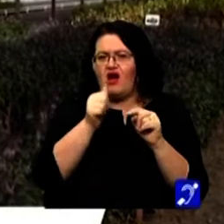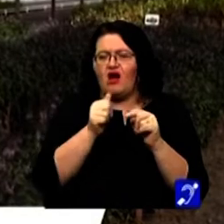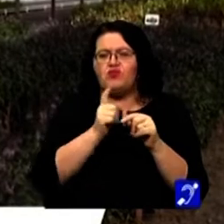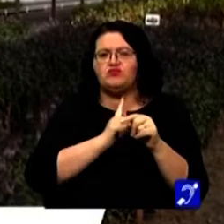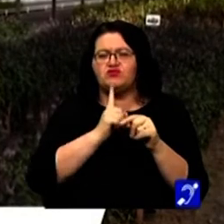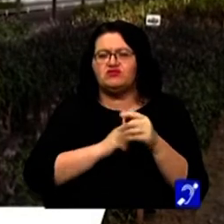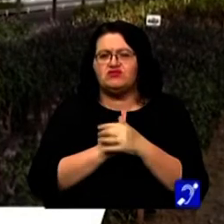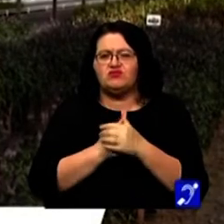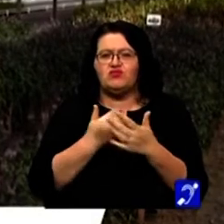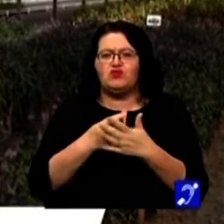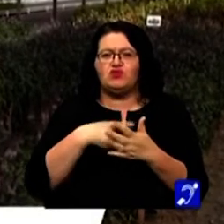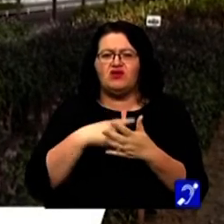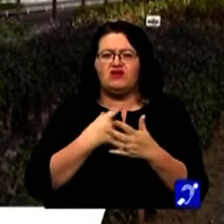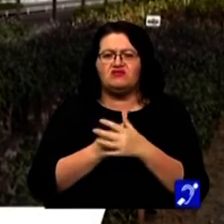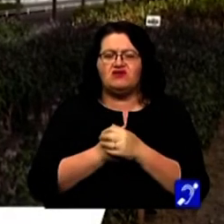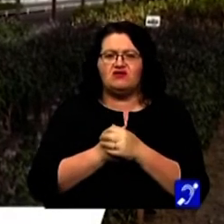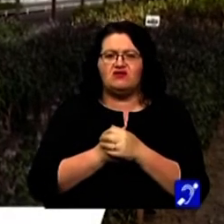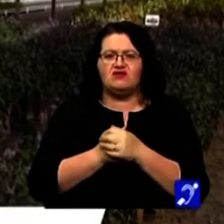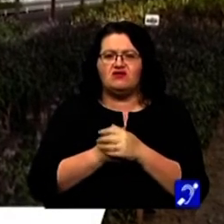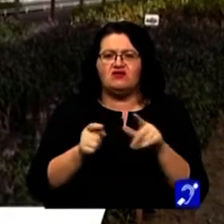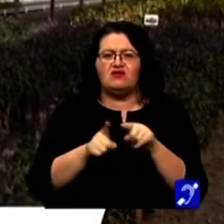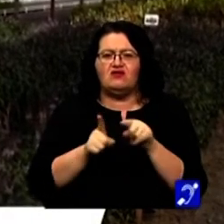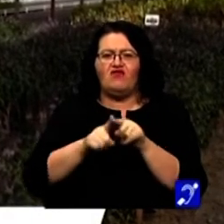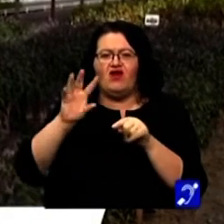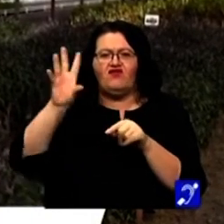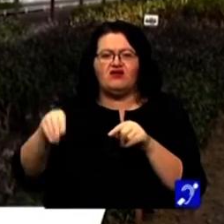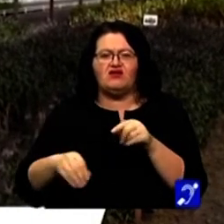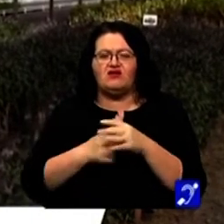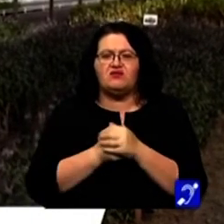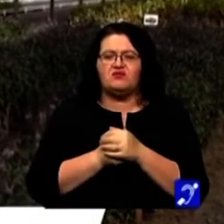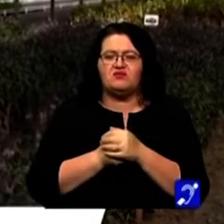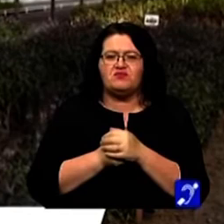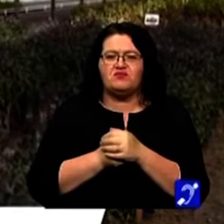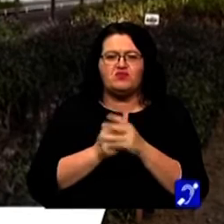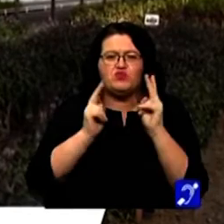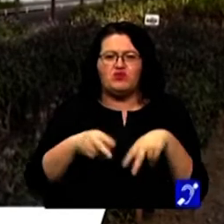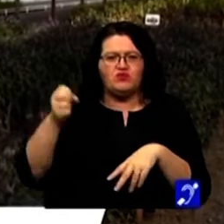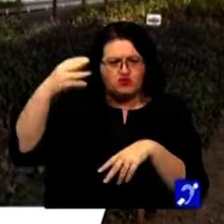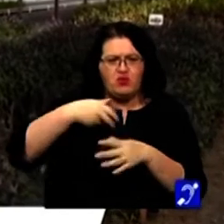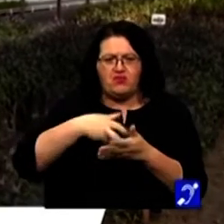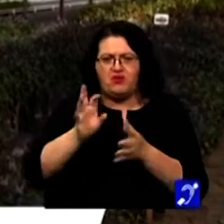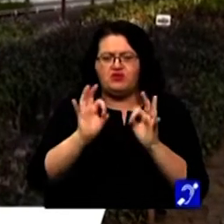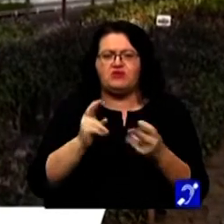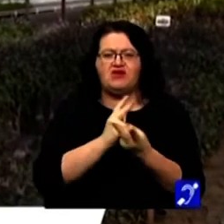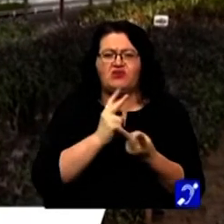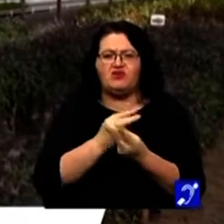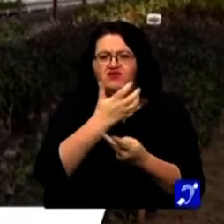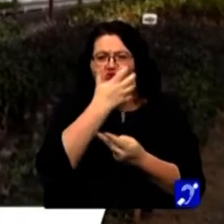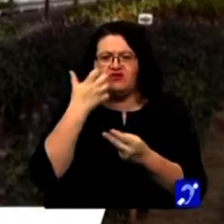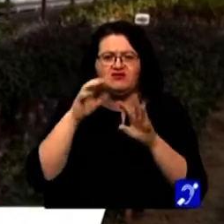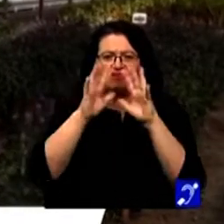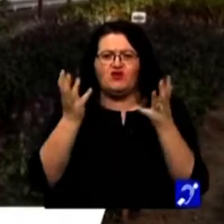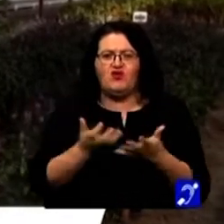foarte mult, pentru că este o plantă busoc african, cum îi zice și numele. Deci, practic, e o plantă care s-a împotrivit cu încălzirea